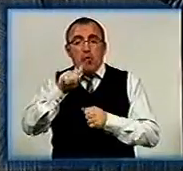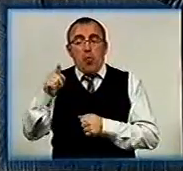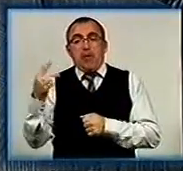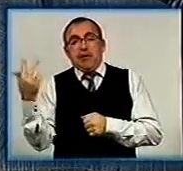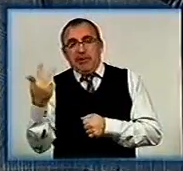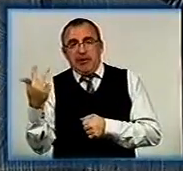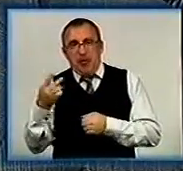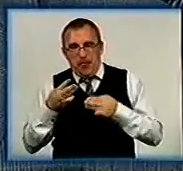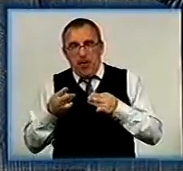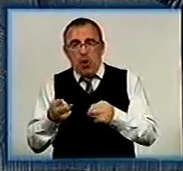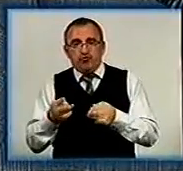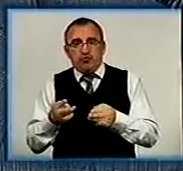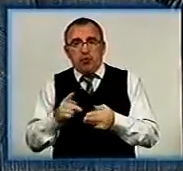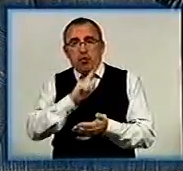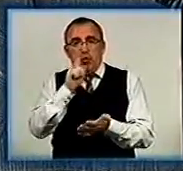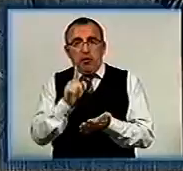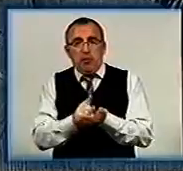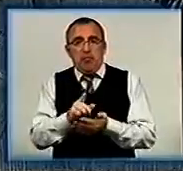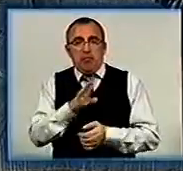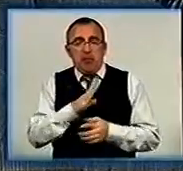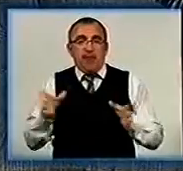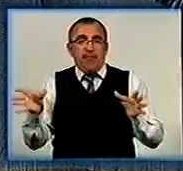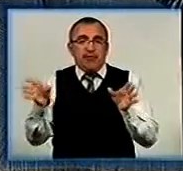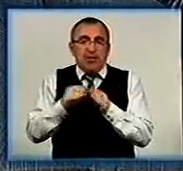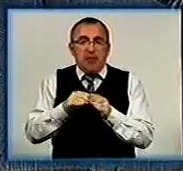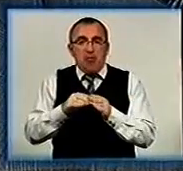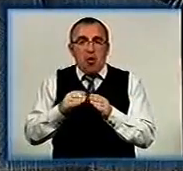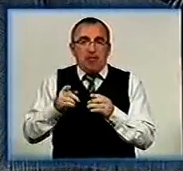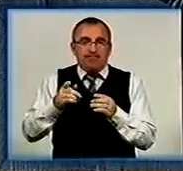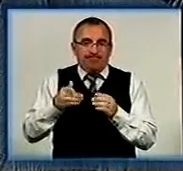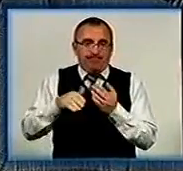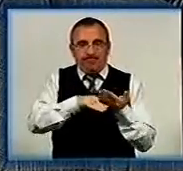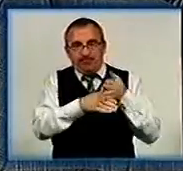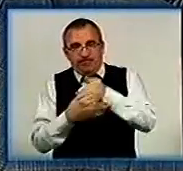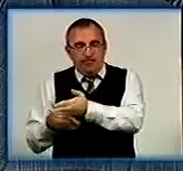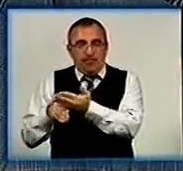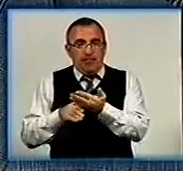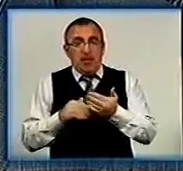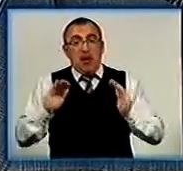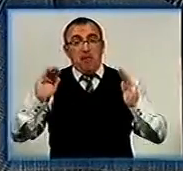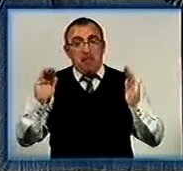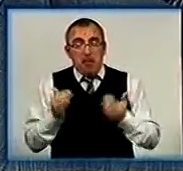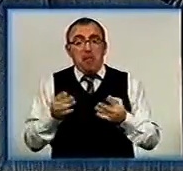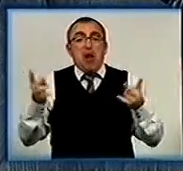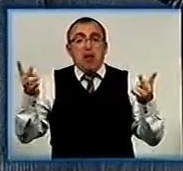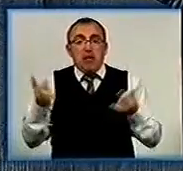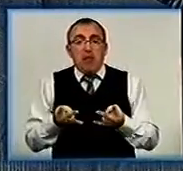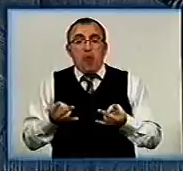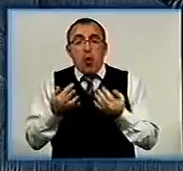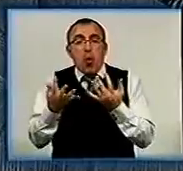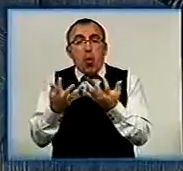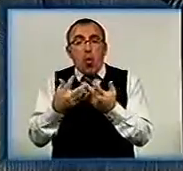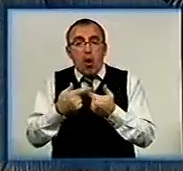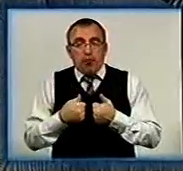Потрібна бути взаємозаміняємість, во-первых, а во-вторых, мінімально необхідне кількість